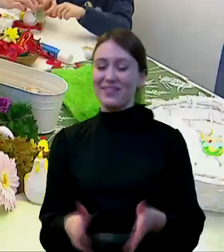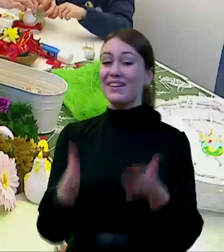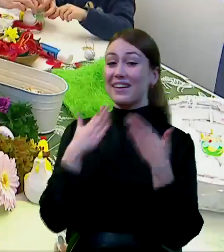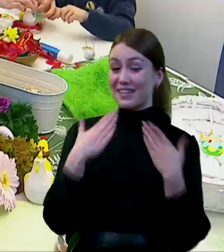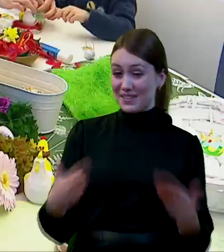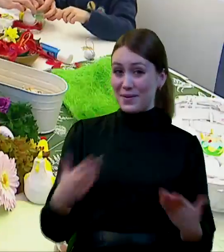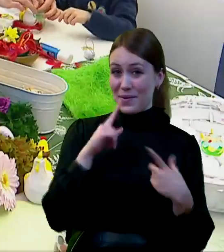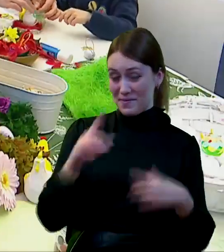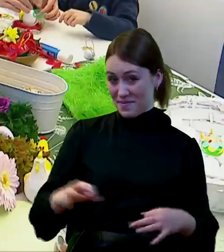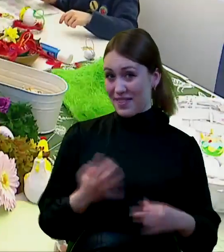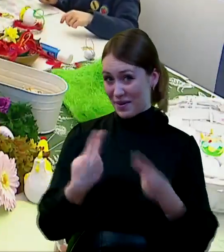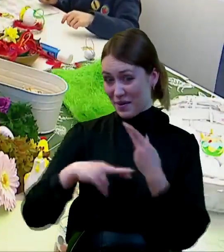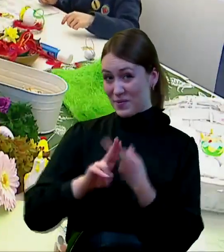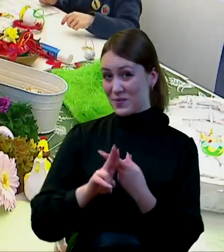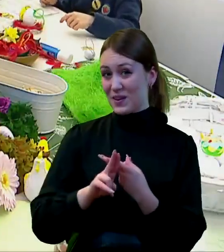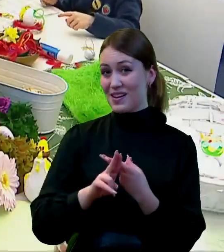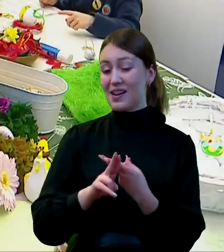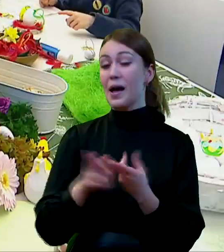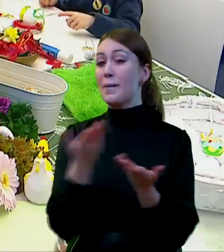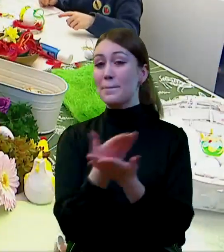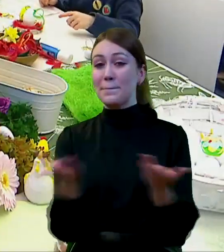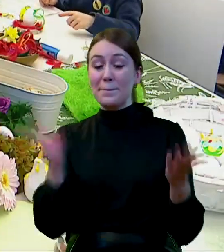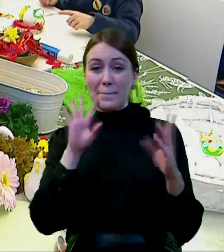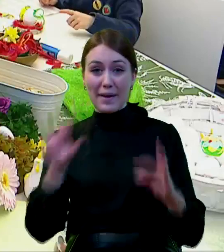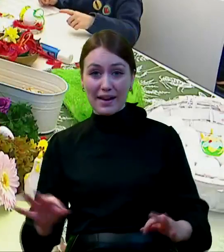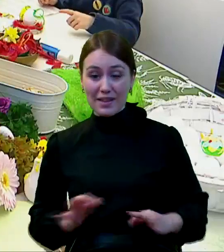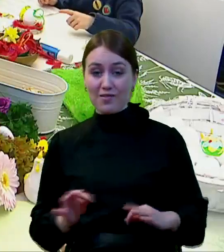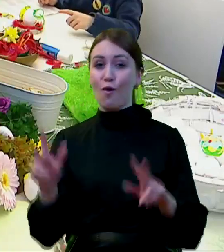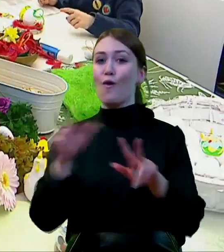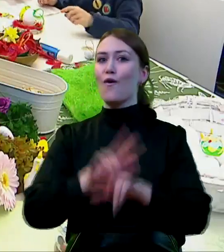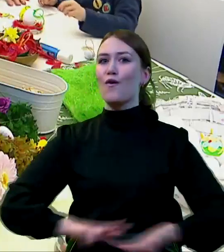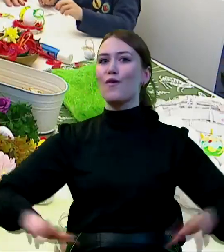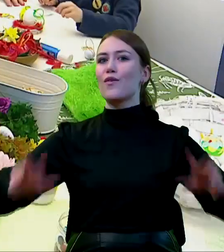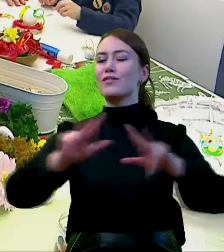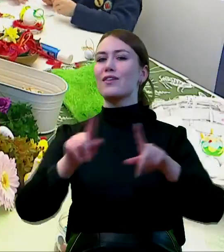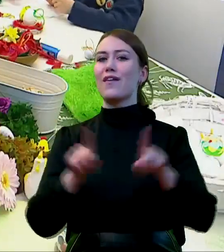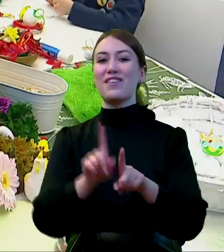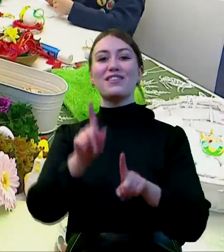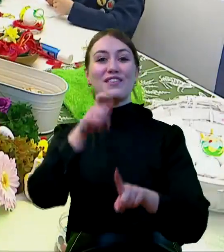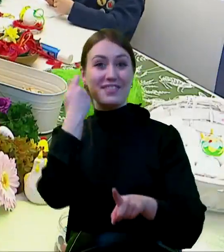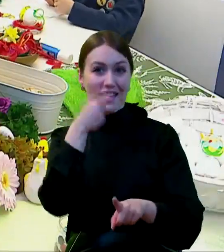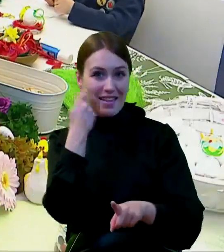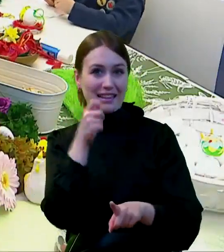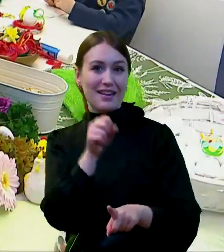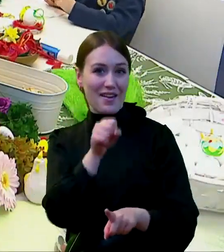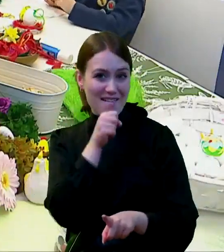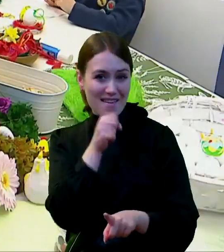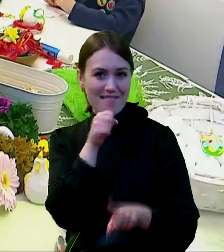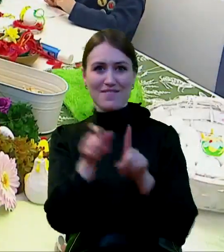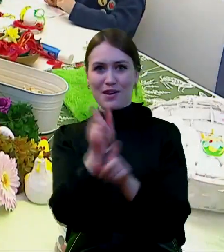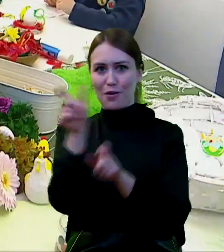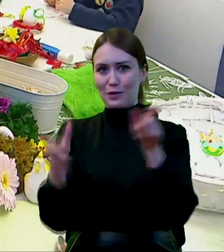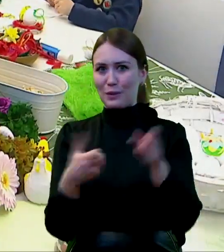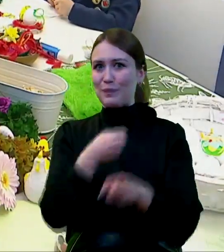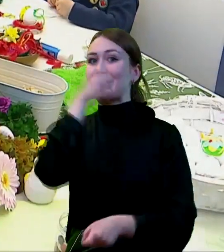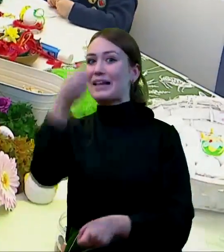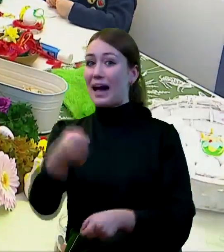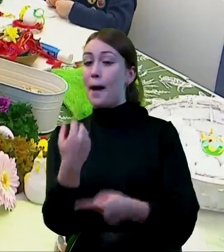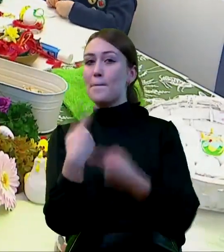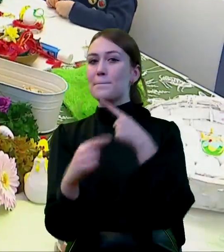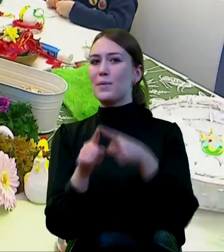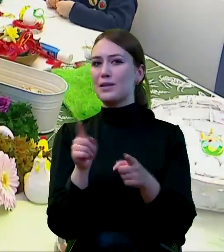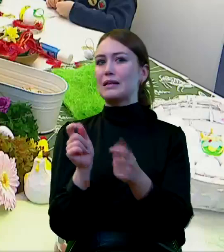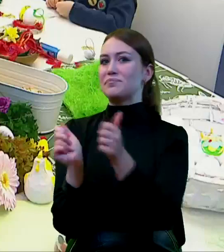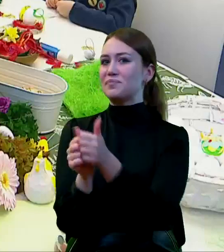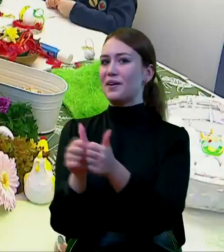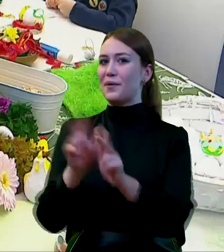Dziękujemy pani serdecznie za odpowiedź. Szanowni państwo, rodzina to też dziadkowie i osoby starsze. Polityka